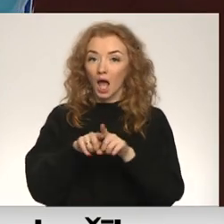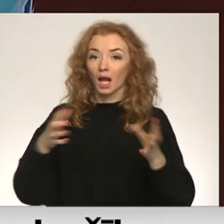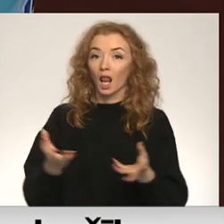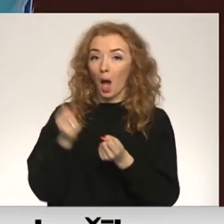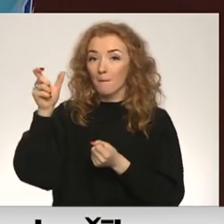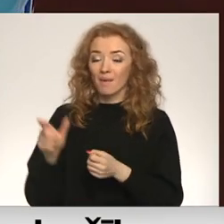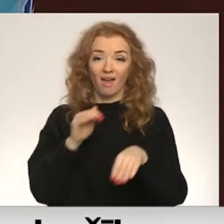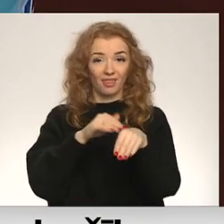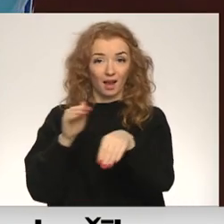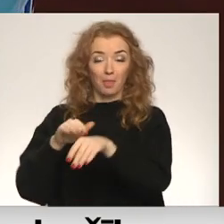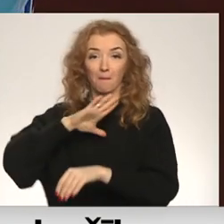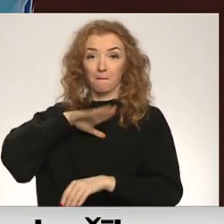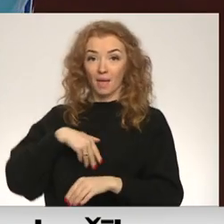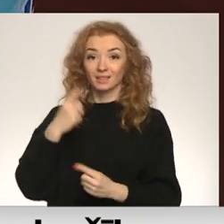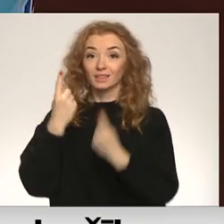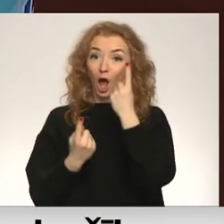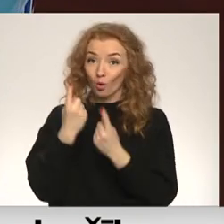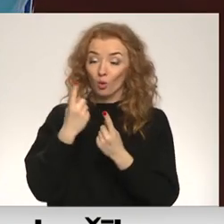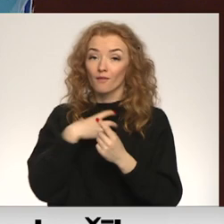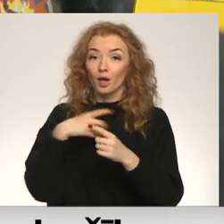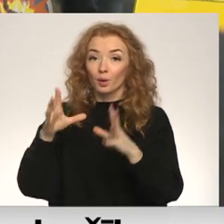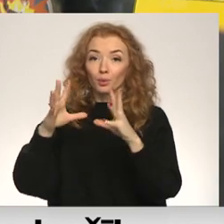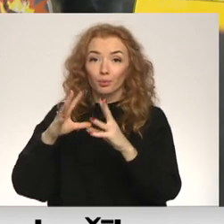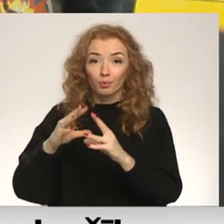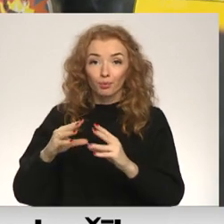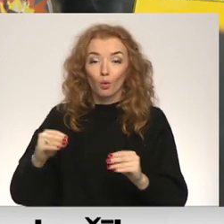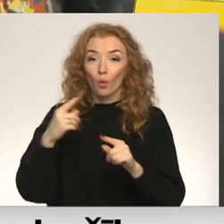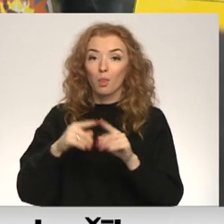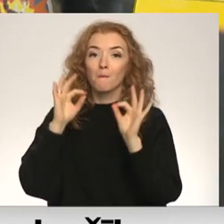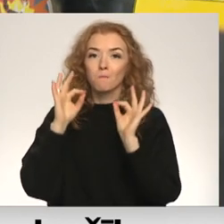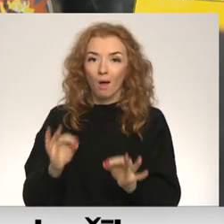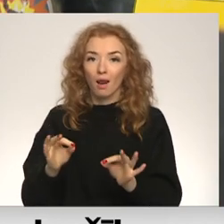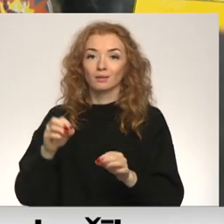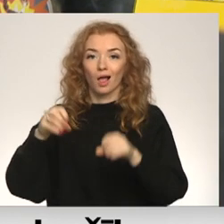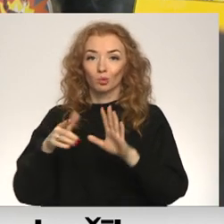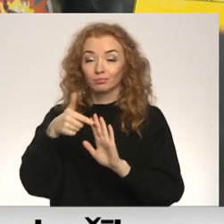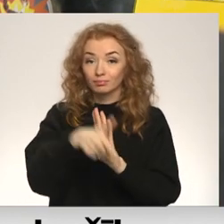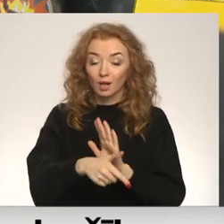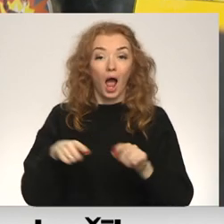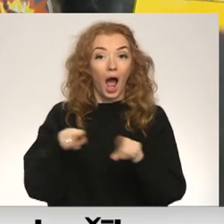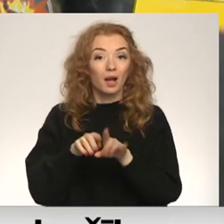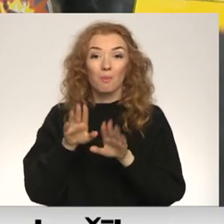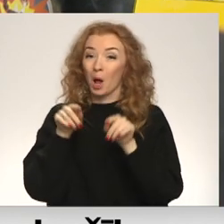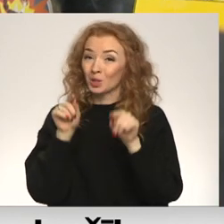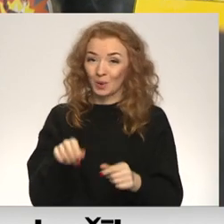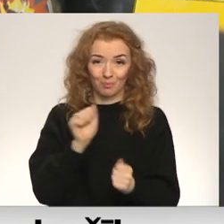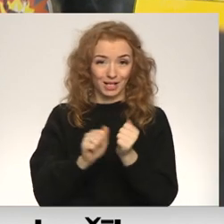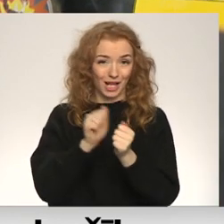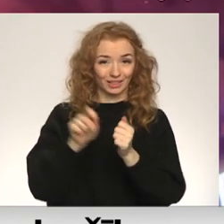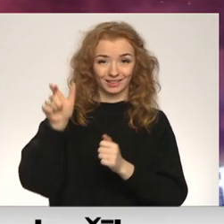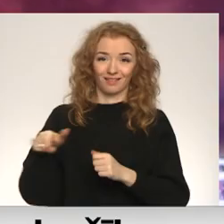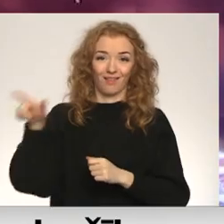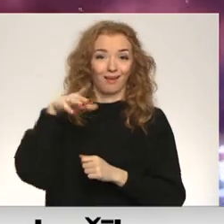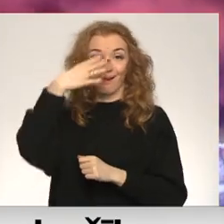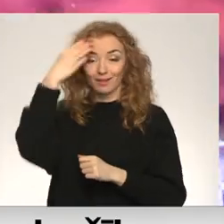atgādina, ka pēc salūta pētārdes jāatdzēs un pareizi jāutilizē. Taču arī par to, diemžēl, mēdz piemirst un